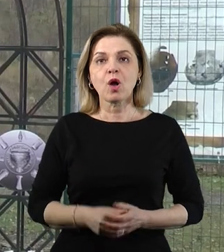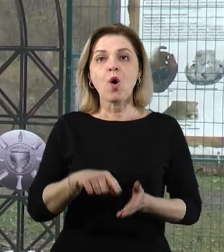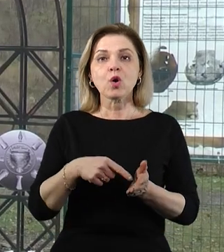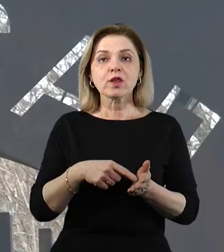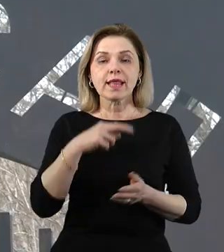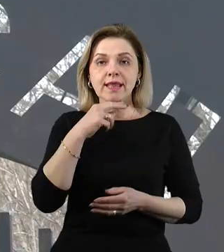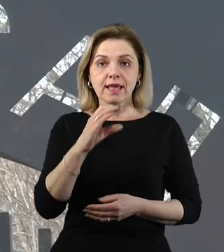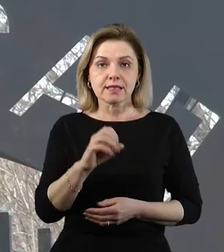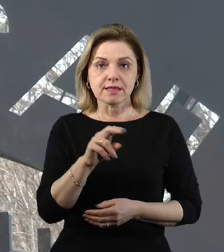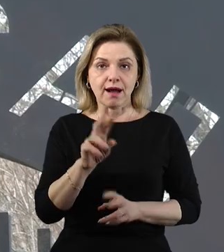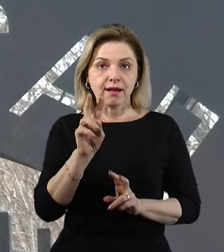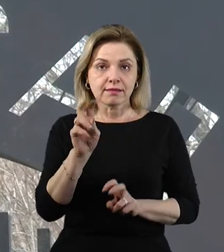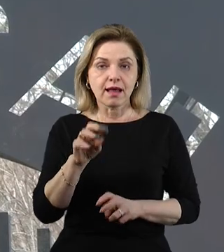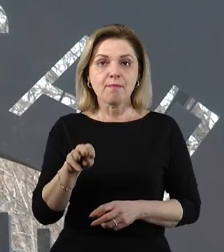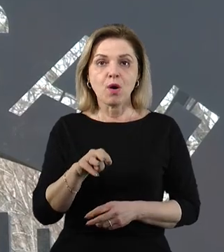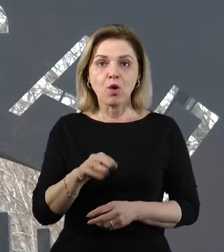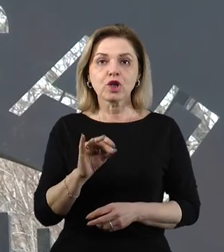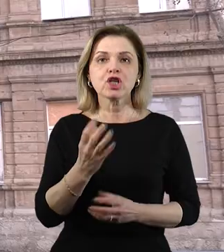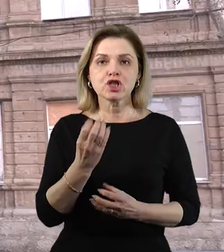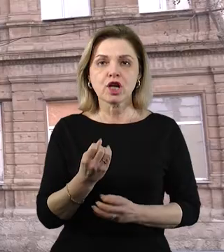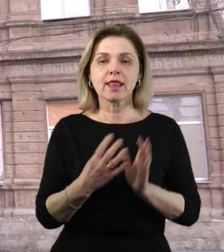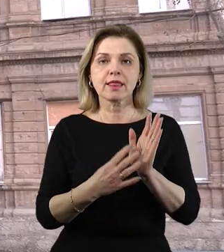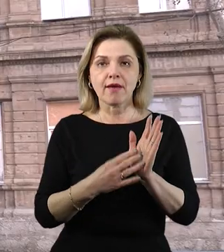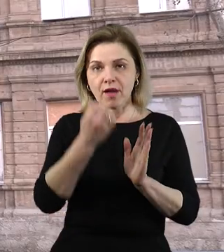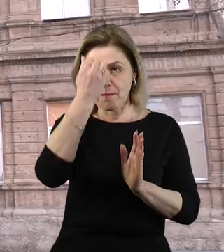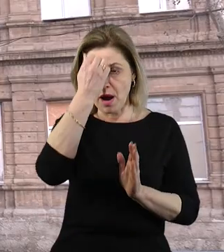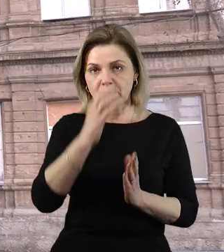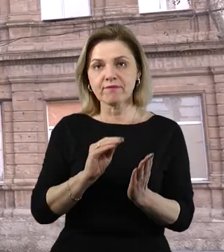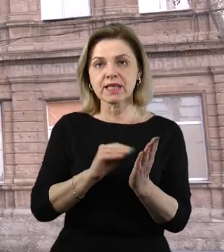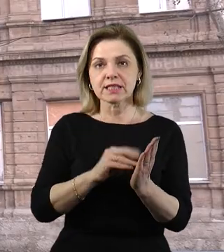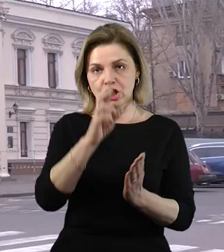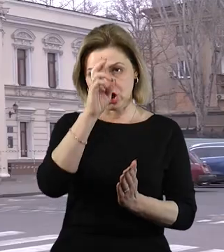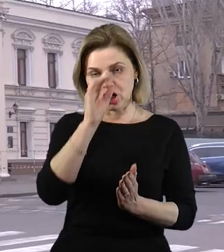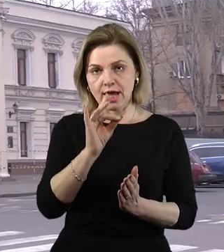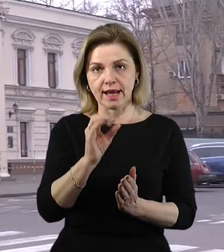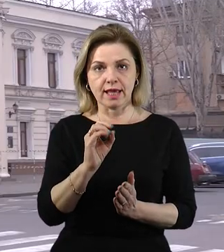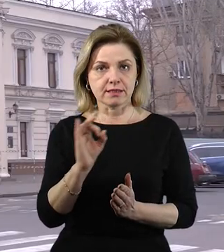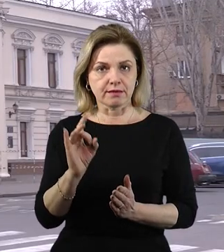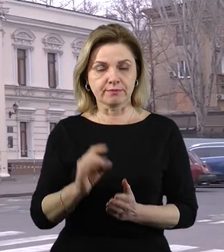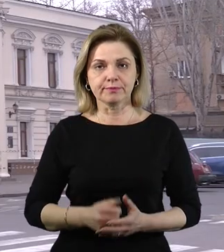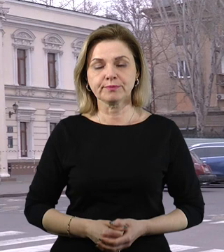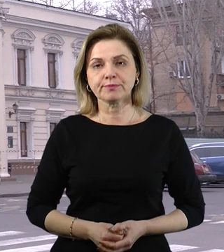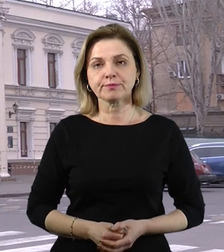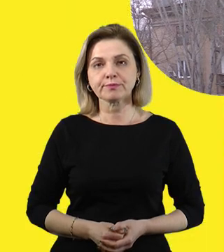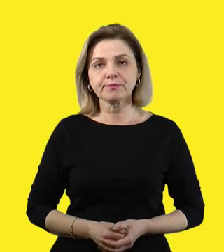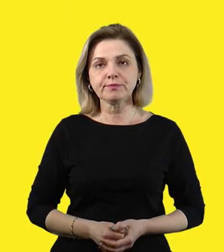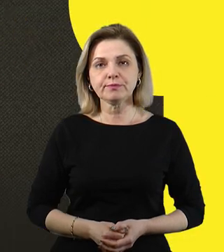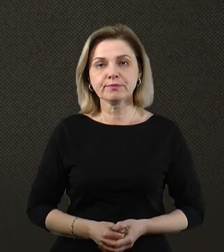Городище Дикий сад у Миколаїві та ще дев'ять пам'яток внесли до Держреєстру. Подробиці у випуску.